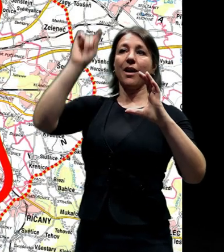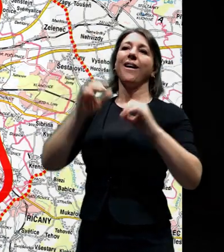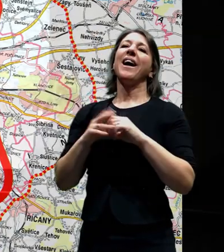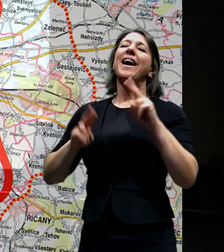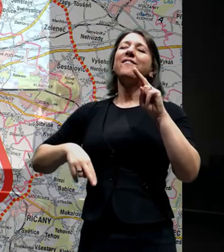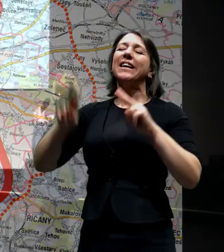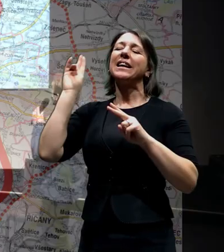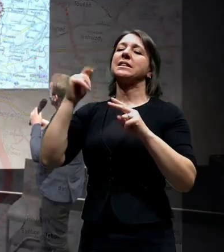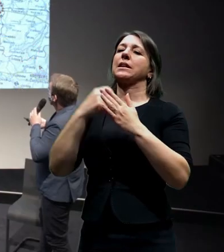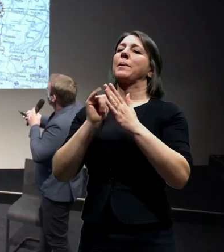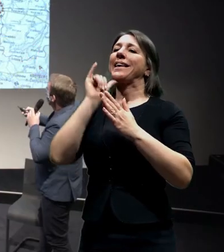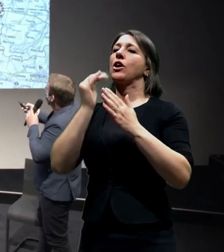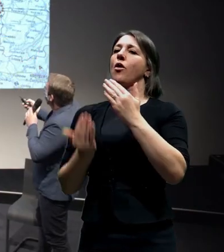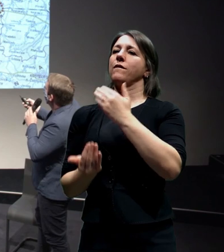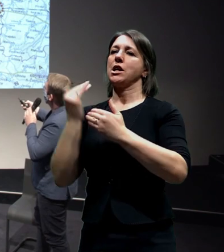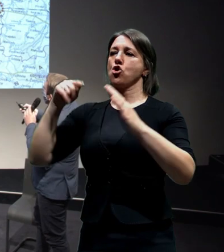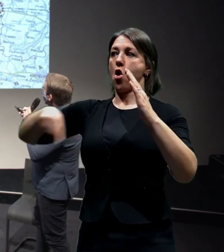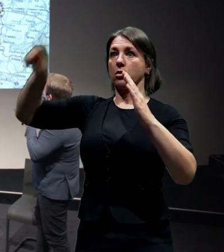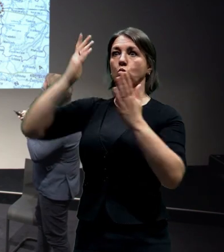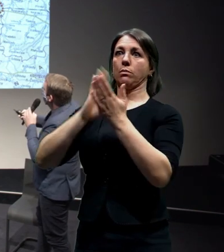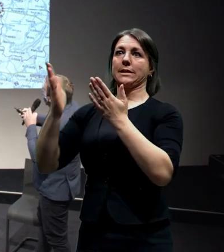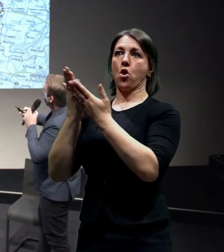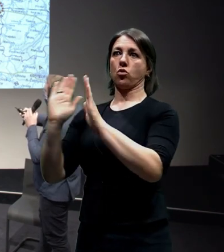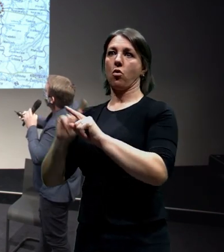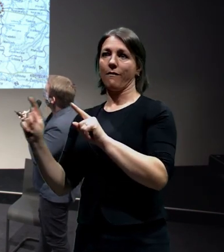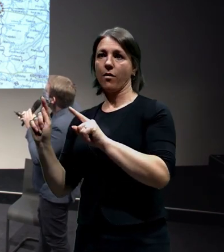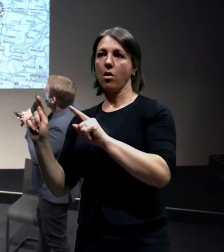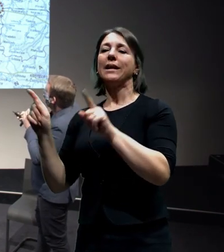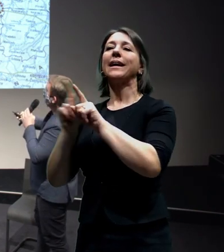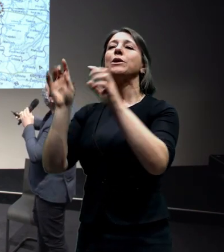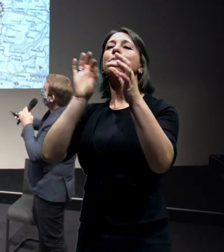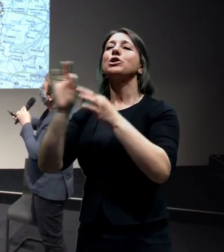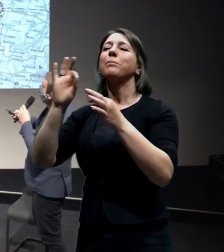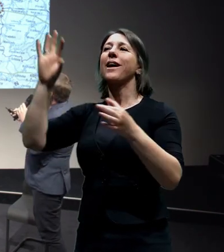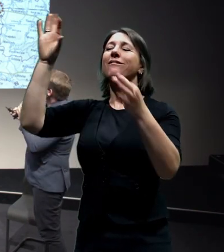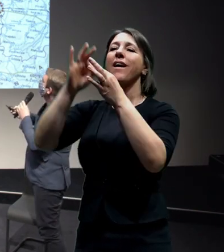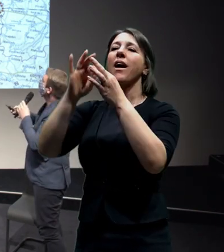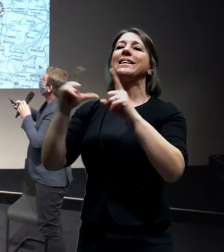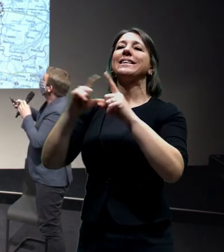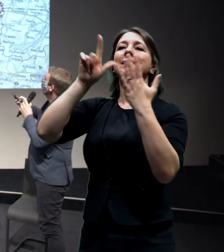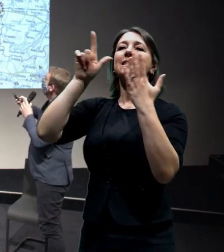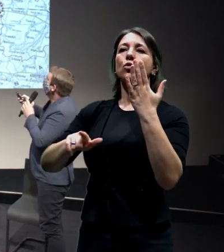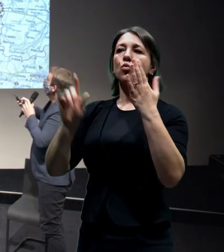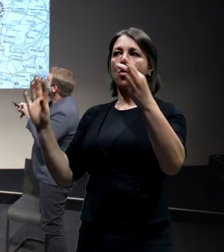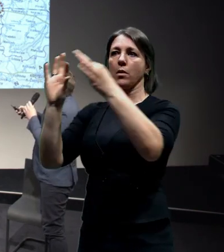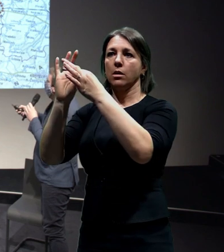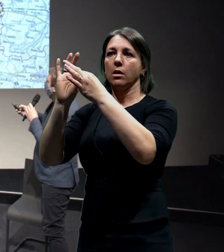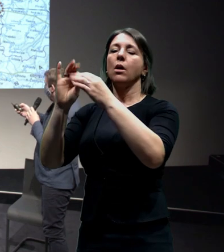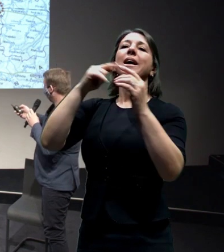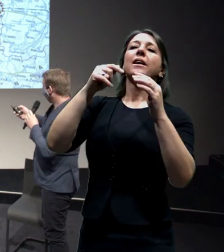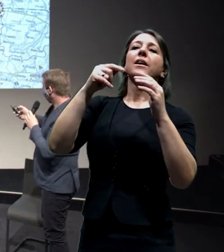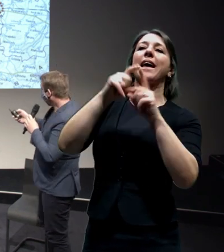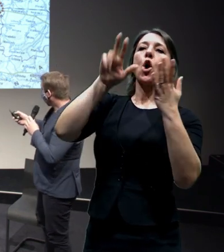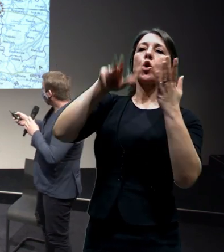jíhovýchodní části a pro prou asi nejzajímavější příprava propojky mezi dálnicí D7 a dálnicí D8.